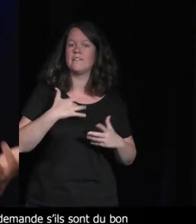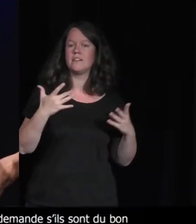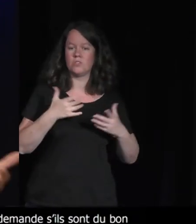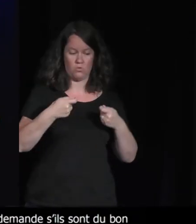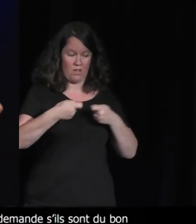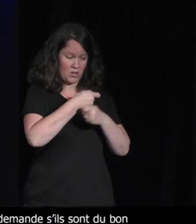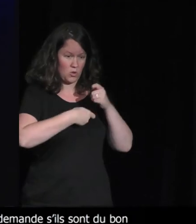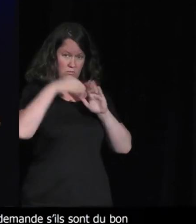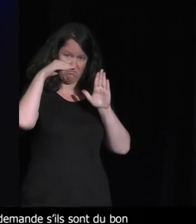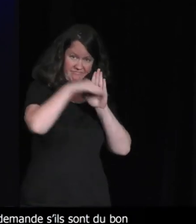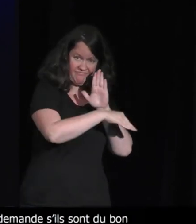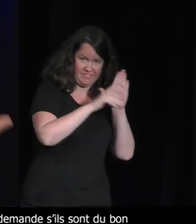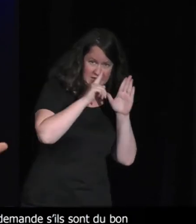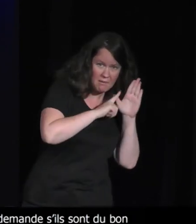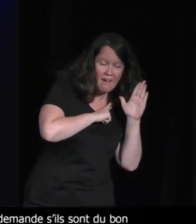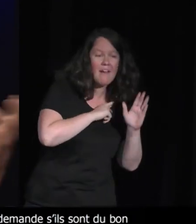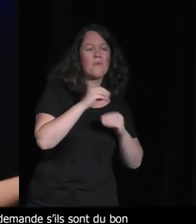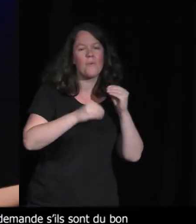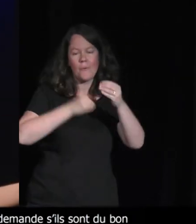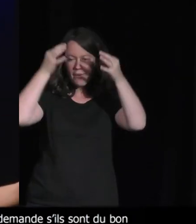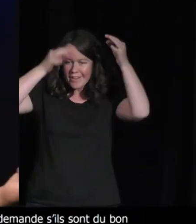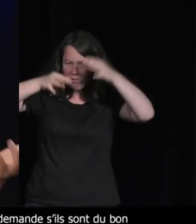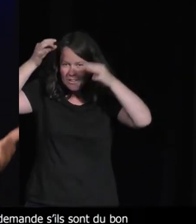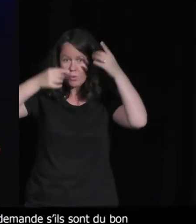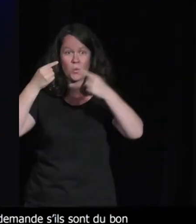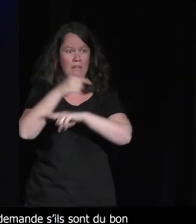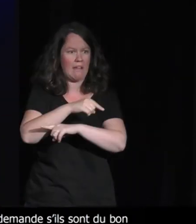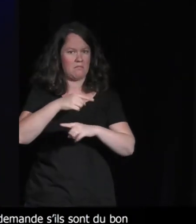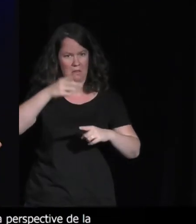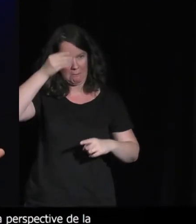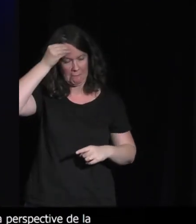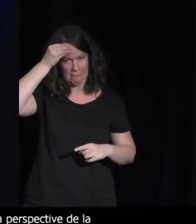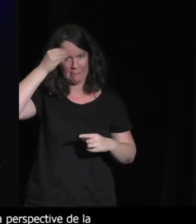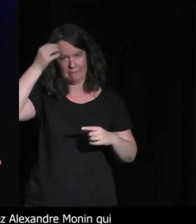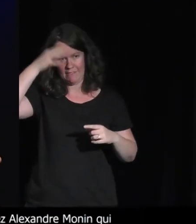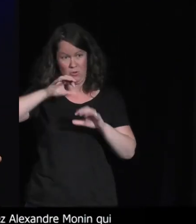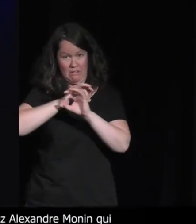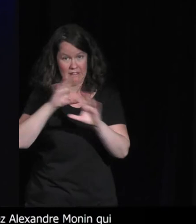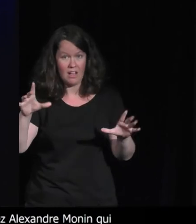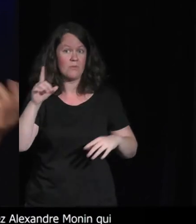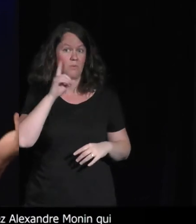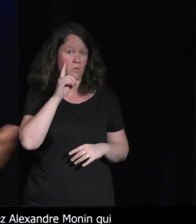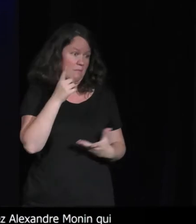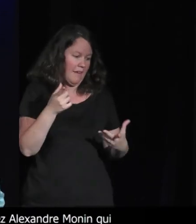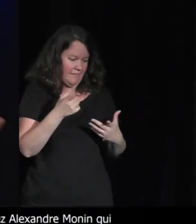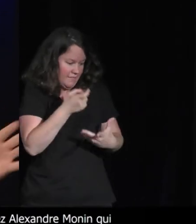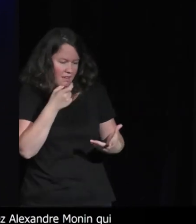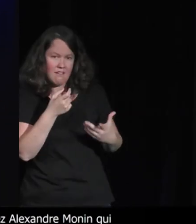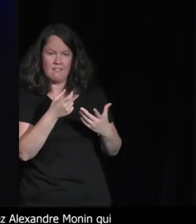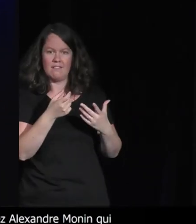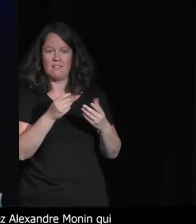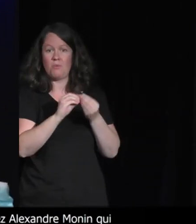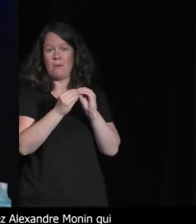on trouve par exemple chez Alexandre Monin qui pose ces questions, autour effectivement de l'empreinte écologique du numérique. Alors, je